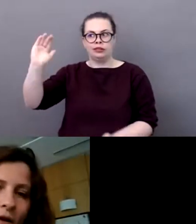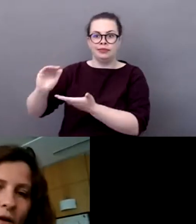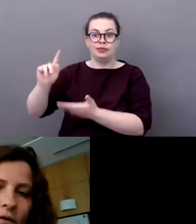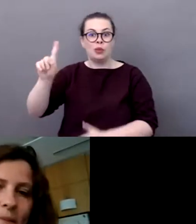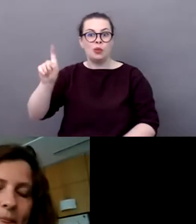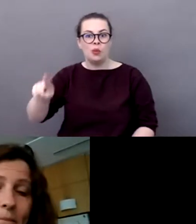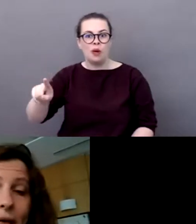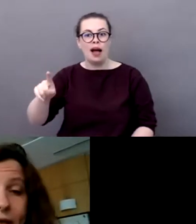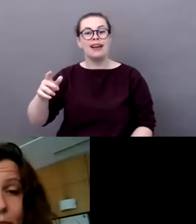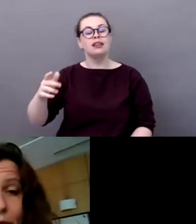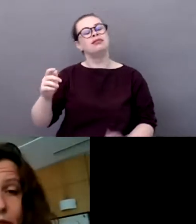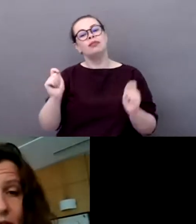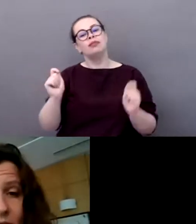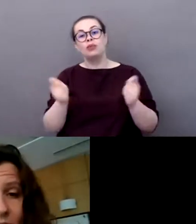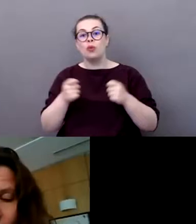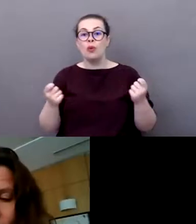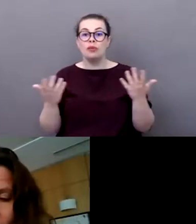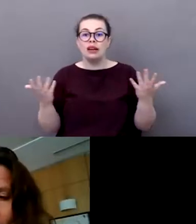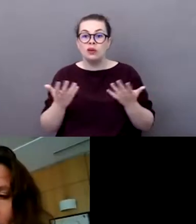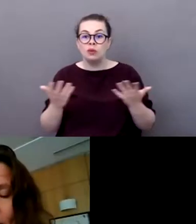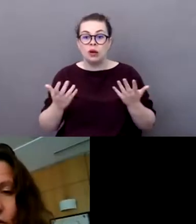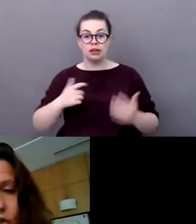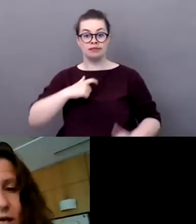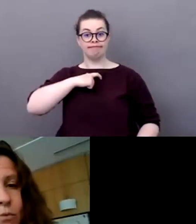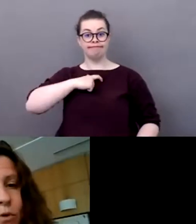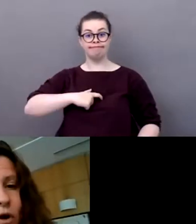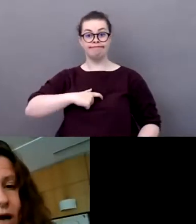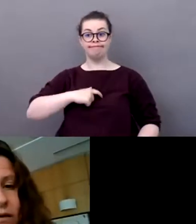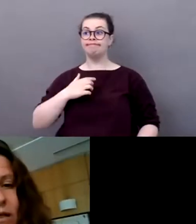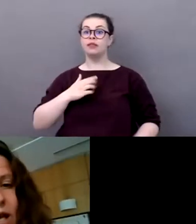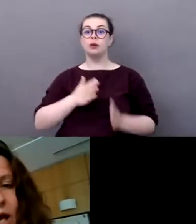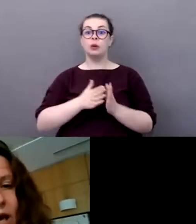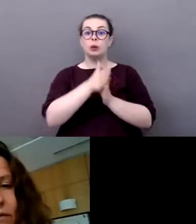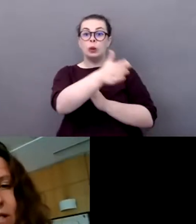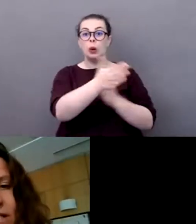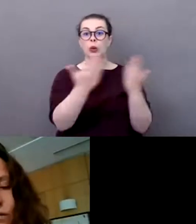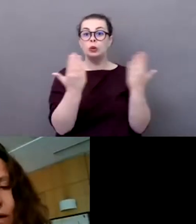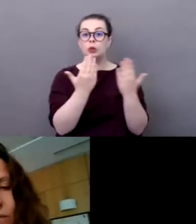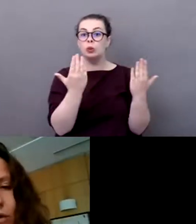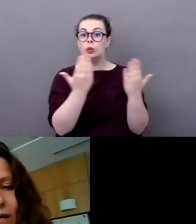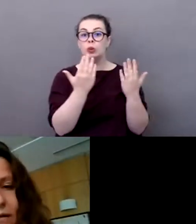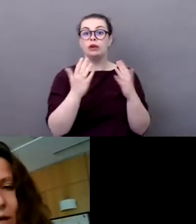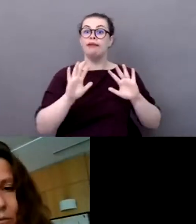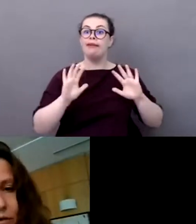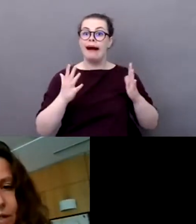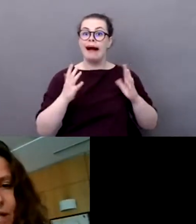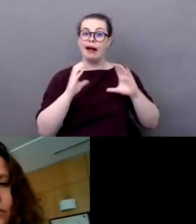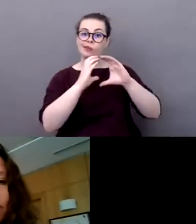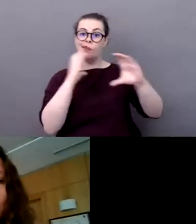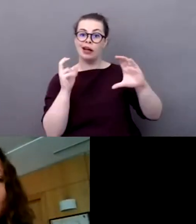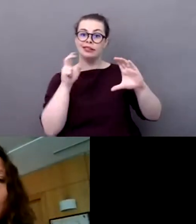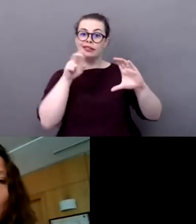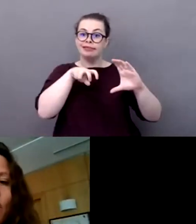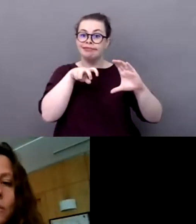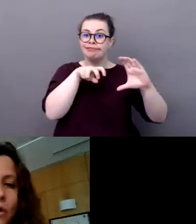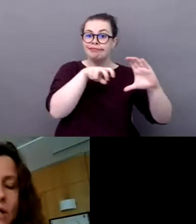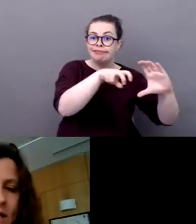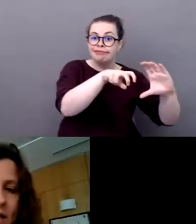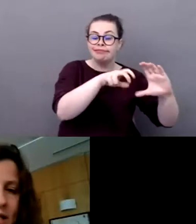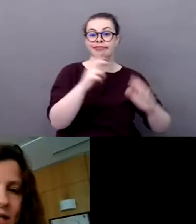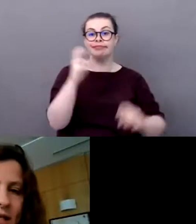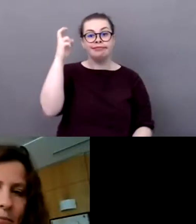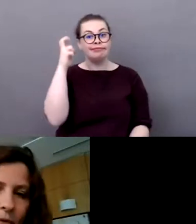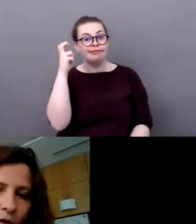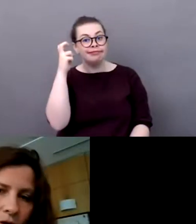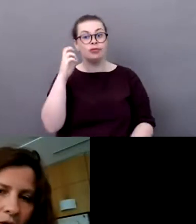'impact carbone qui est déclenché à ce moment-là. Et là, avec ces nouvelles modalités d'apprentissage, en venant, en emmenant